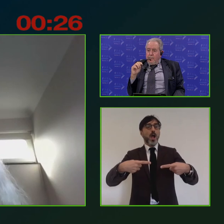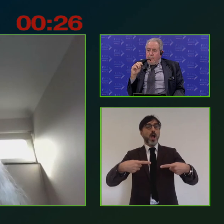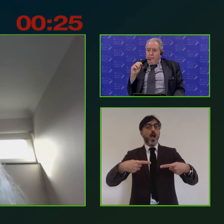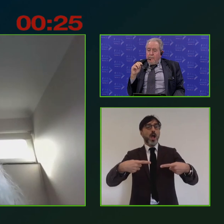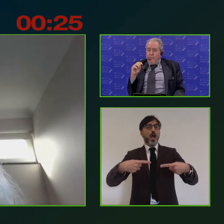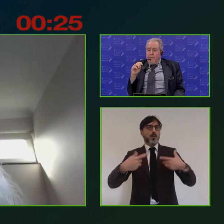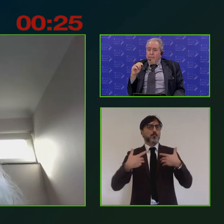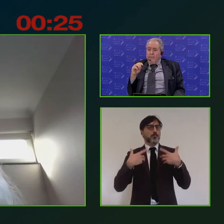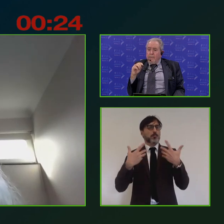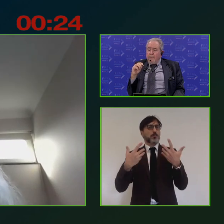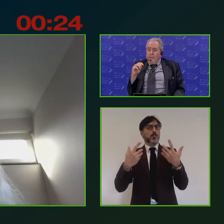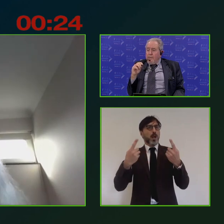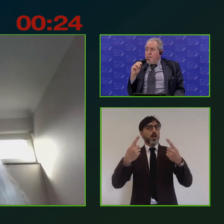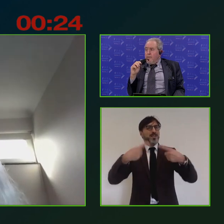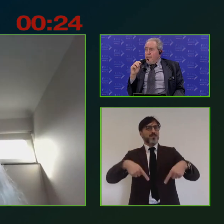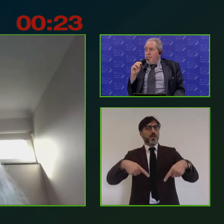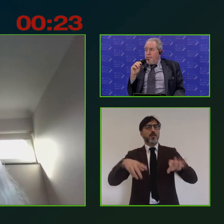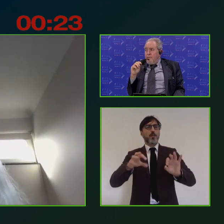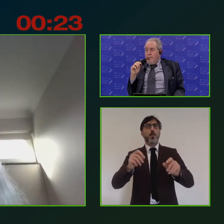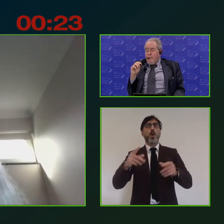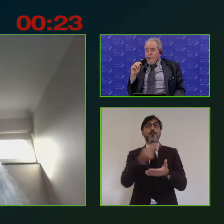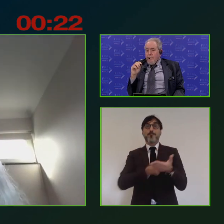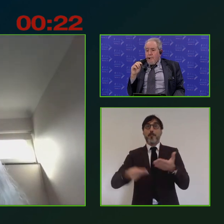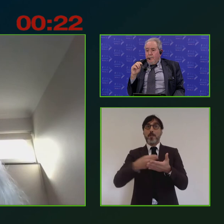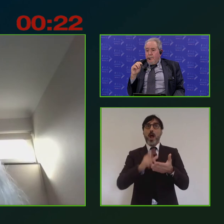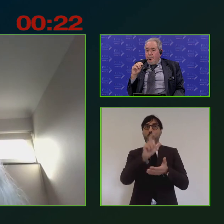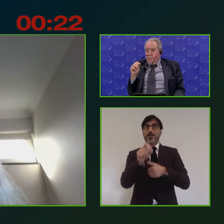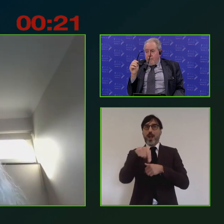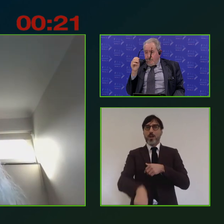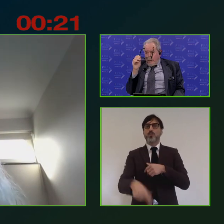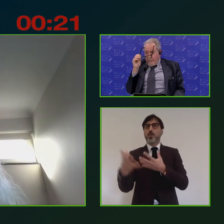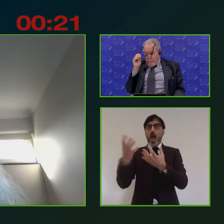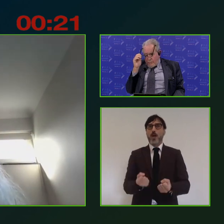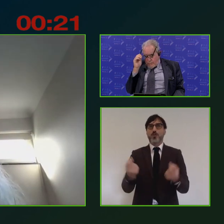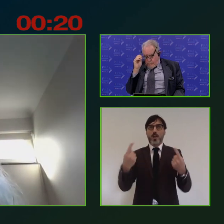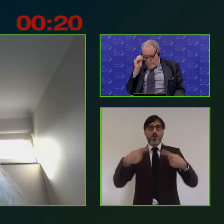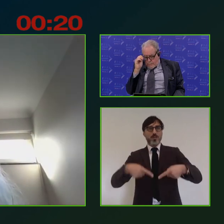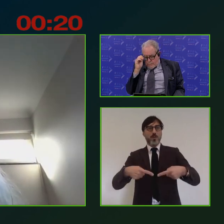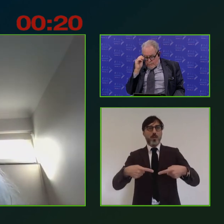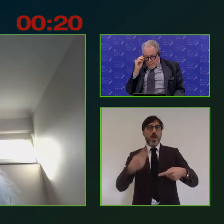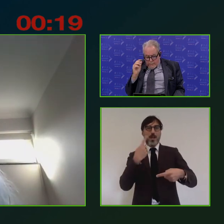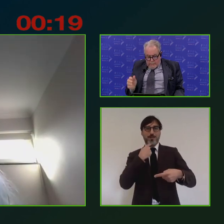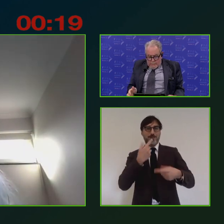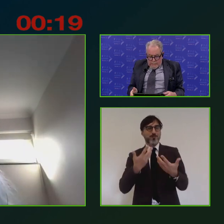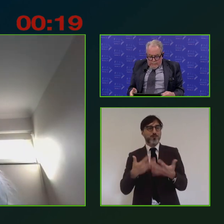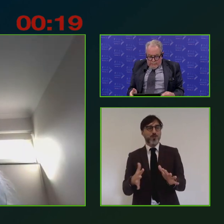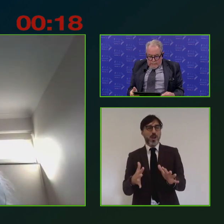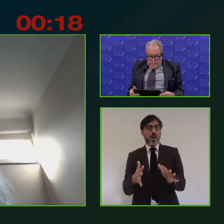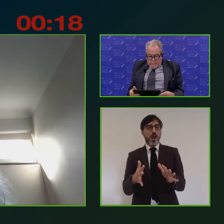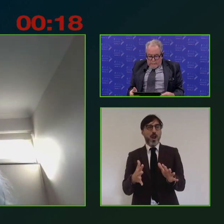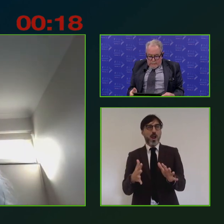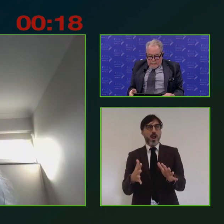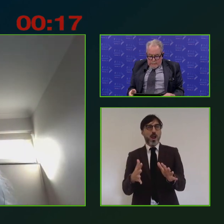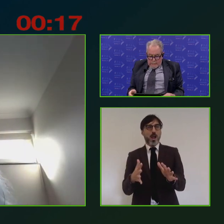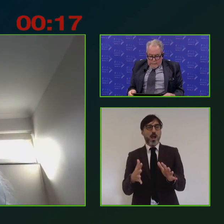raccolta tra l'altro dal piano sud come è stato evidenziato e questa